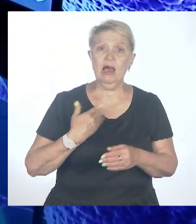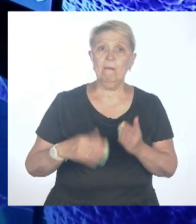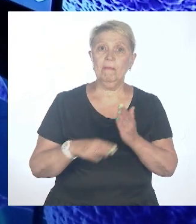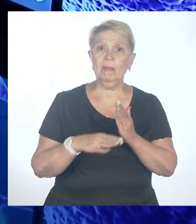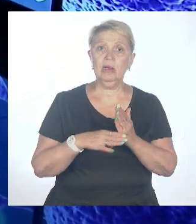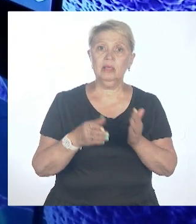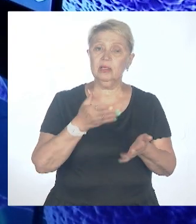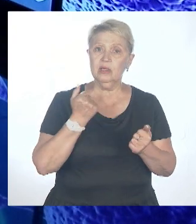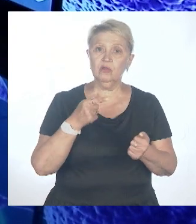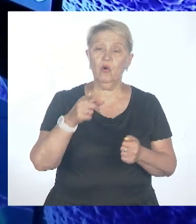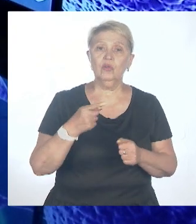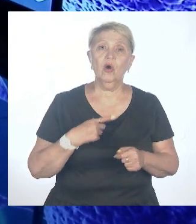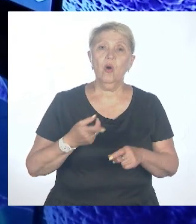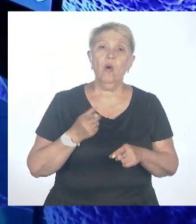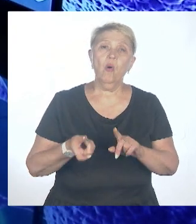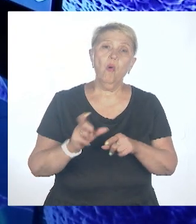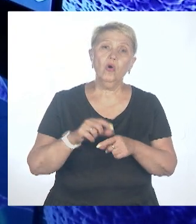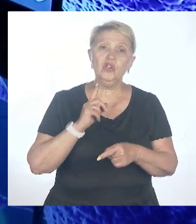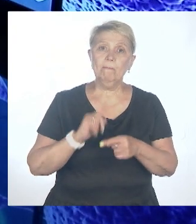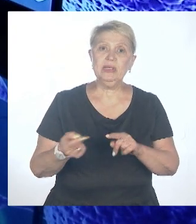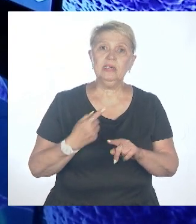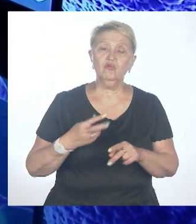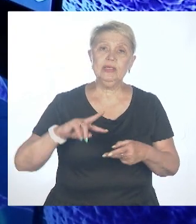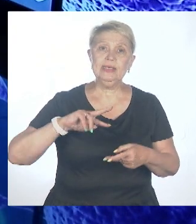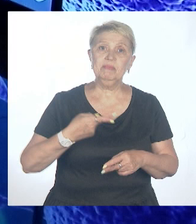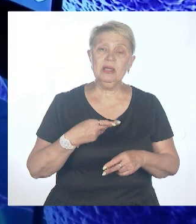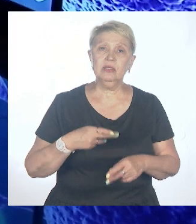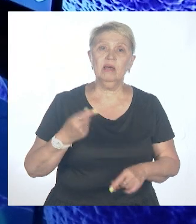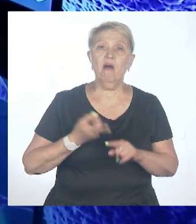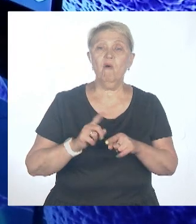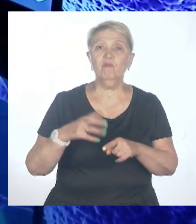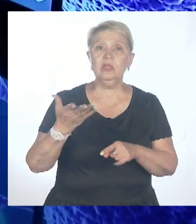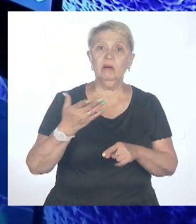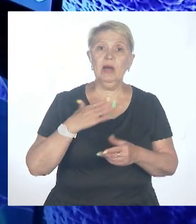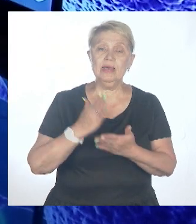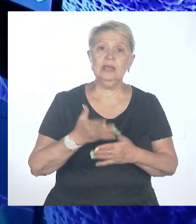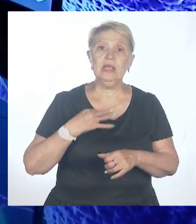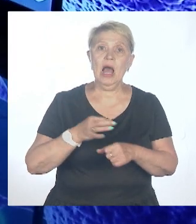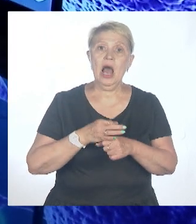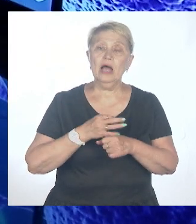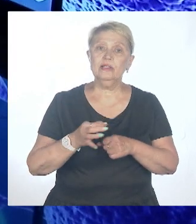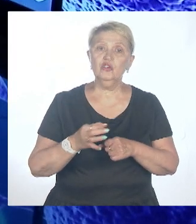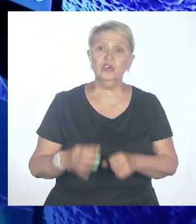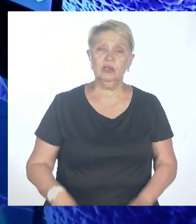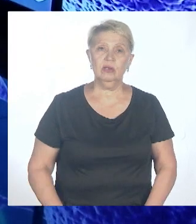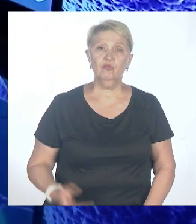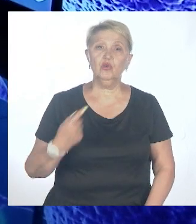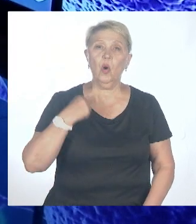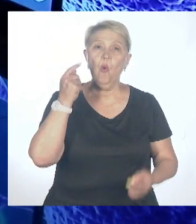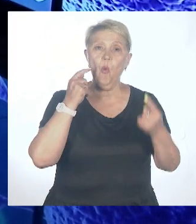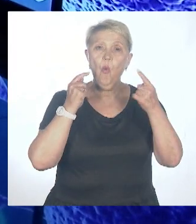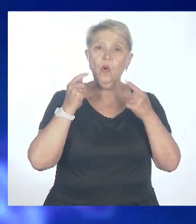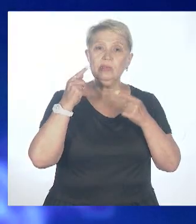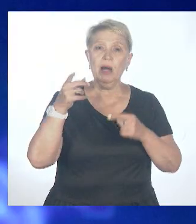изменяется еще. Самое важное и самое главное. И в этом кардинальное отличие, скажем, от оспы обезьян, которые сейчас